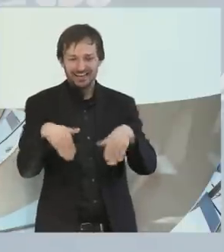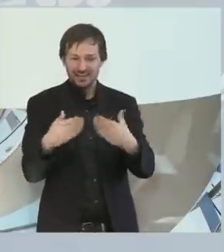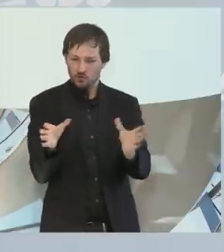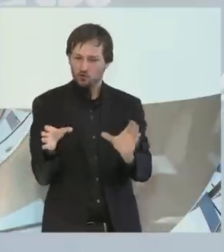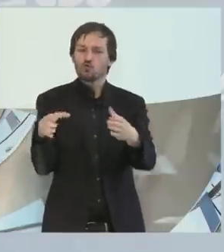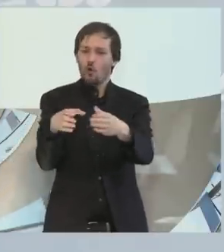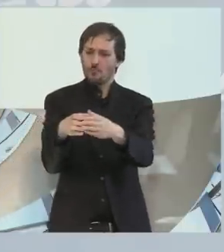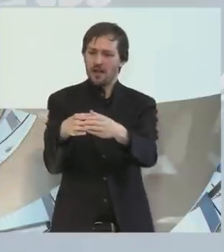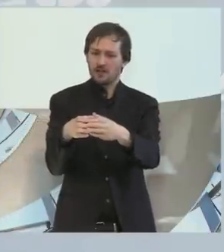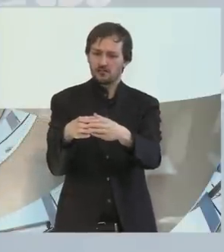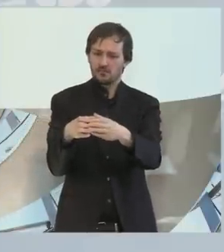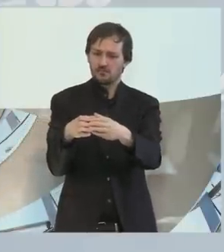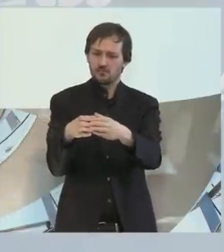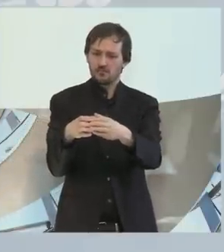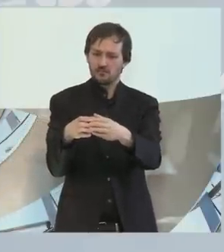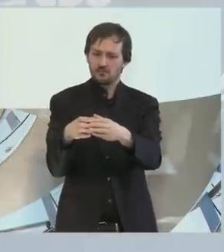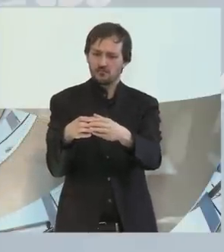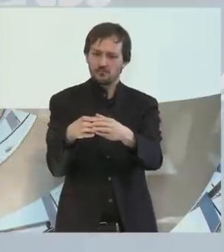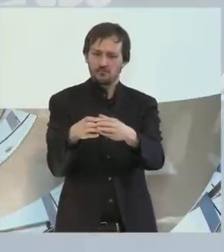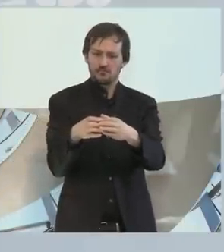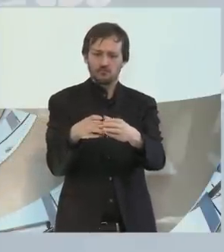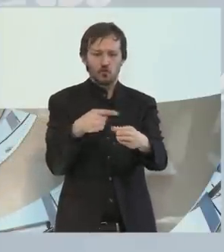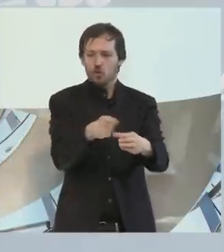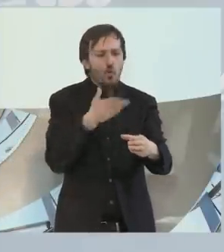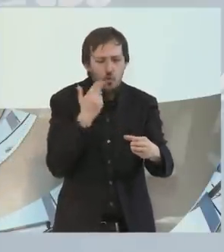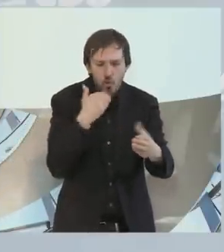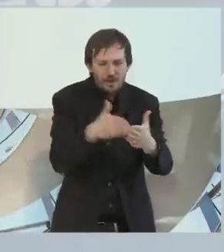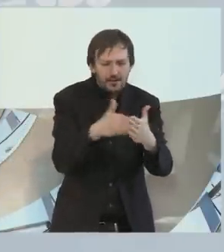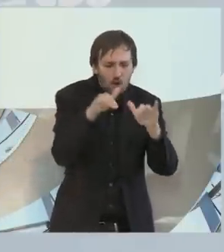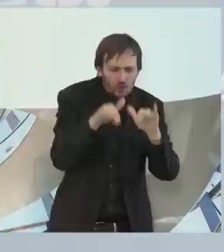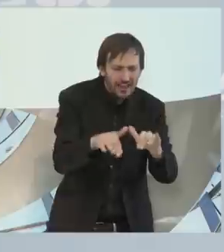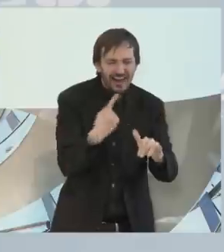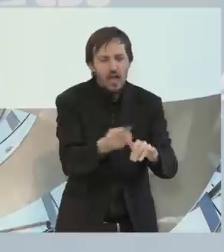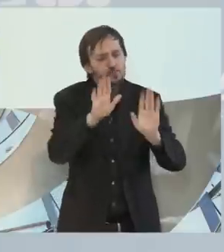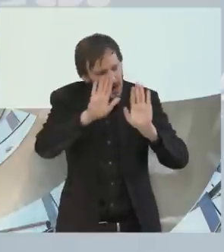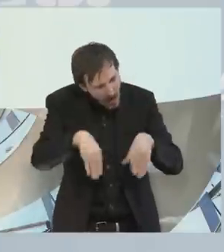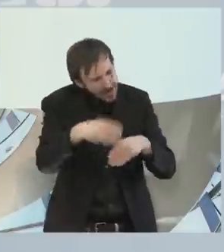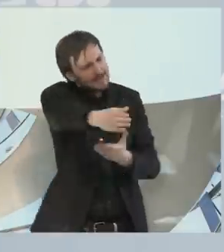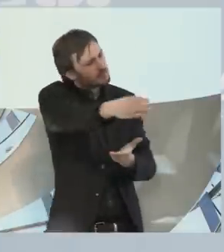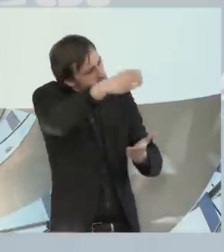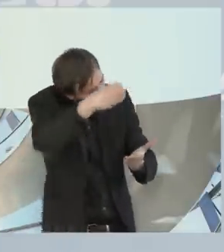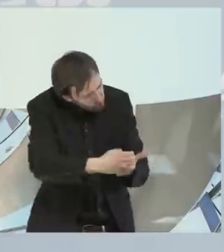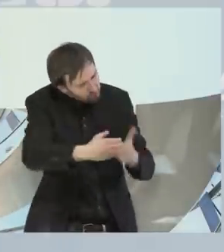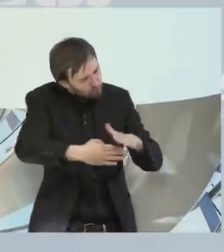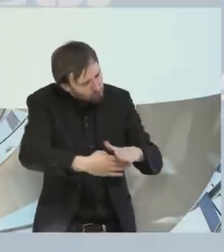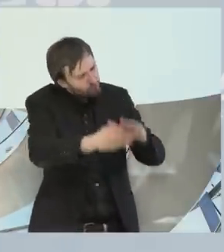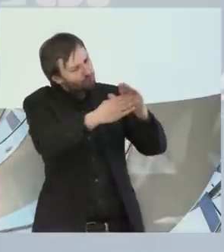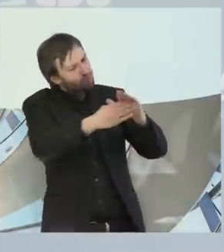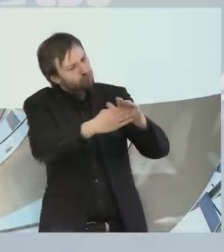bereit ist, auch jemand mit Behinderung aufzunehmen, ihn zu unterstützen und ein wenig